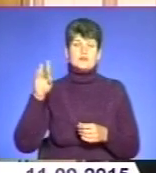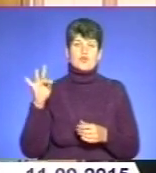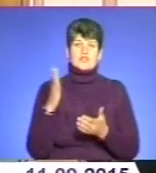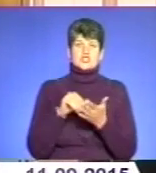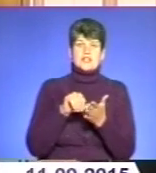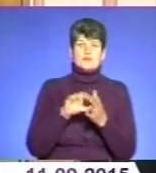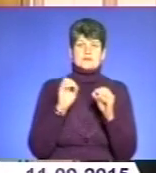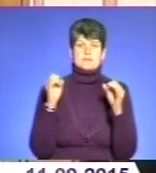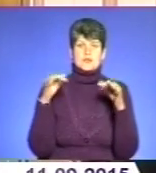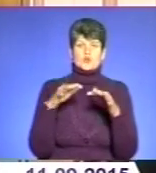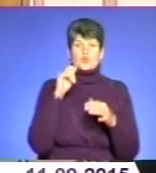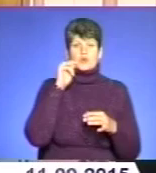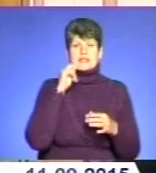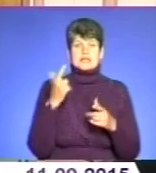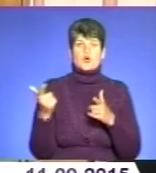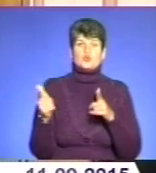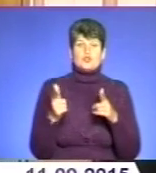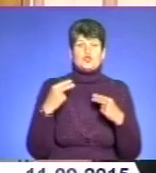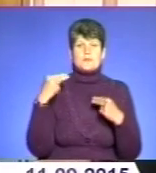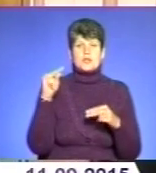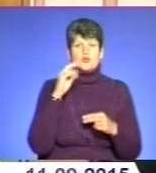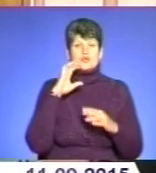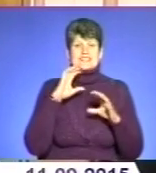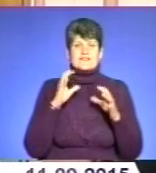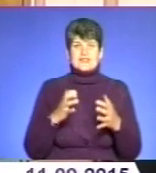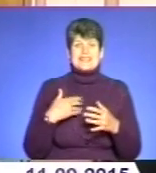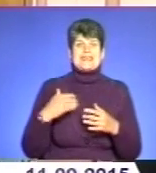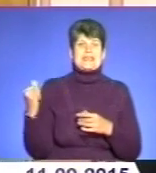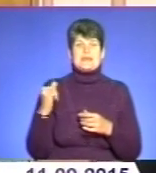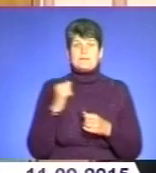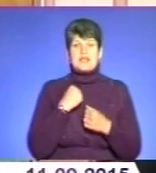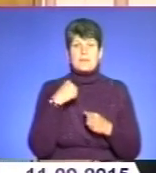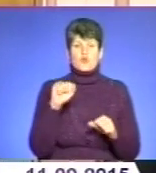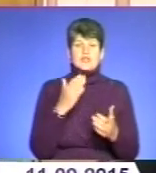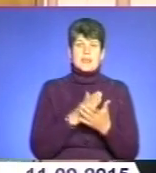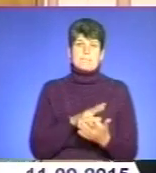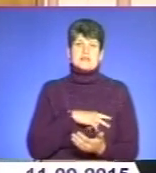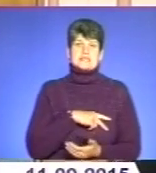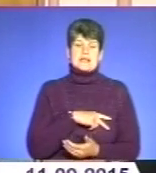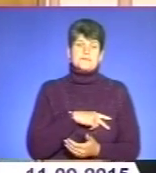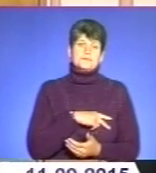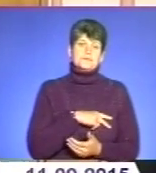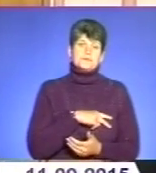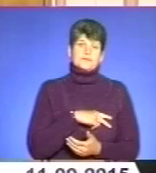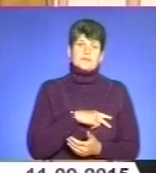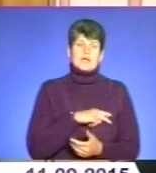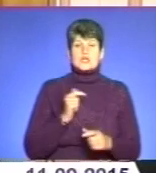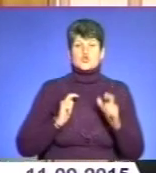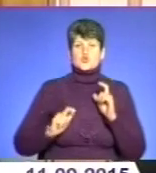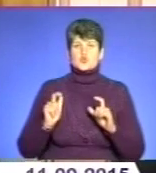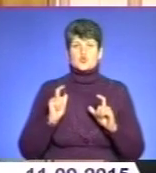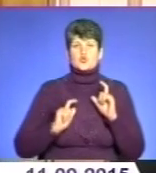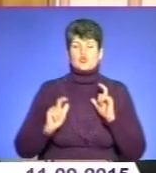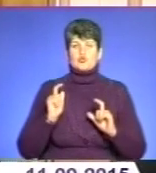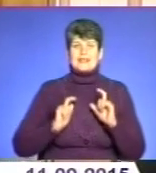України, зараз готується до Чемпіонату світу і переможець. Він є призер студентської спортикади,